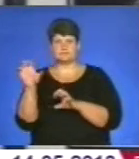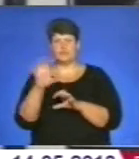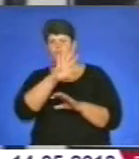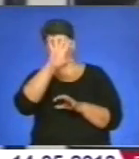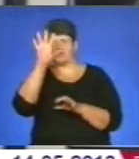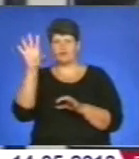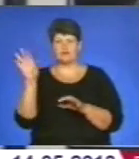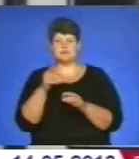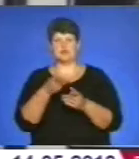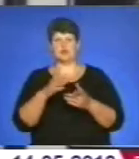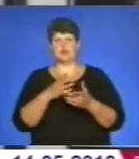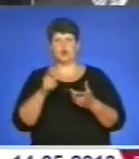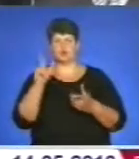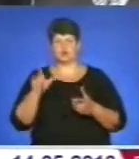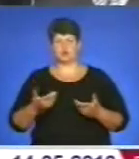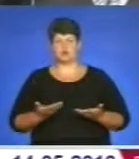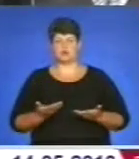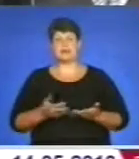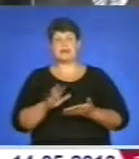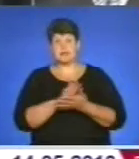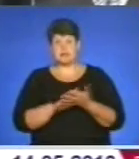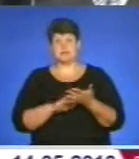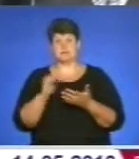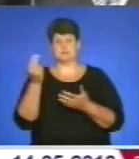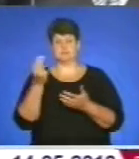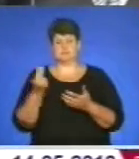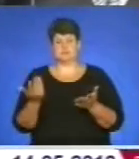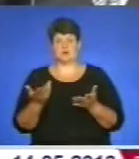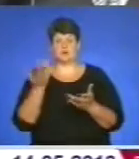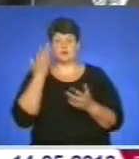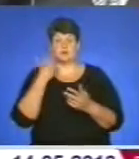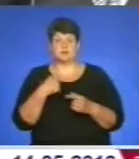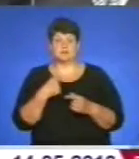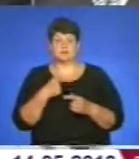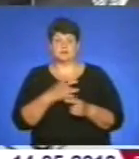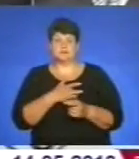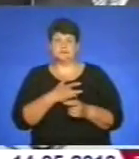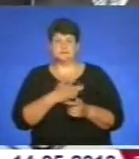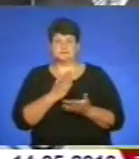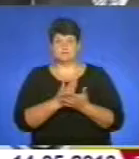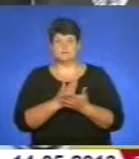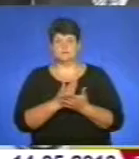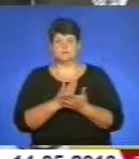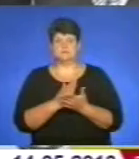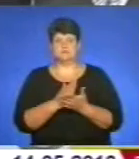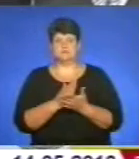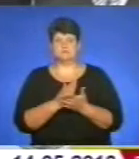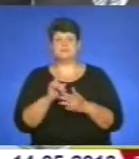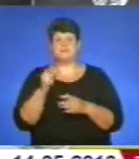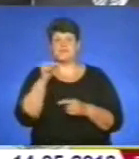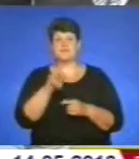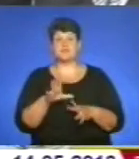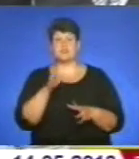спектр людського життя. Я і далі пишу, коли мені щось ляже на серце. А чому я в ті часи